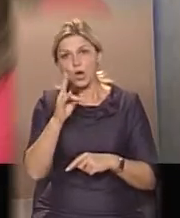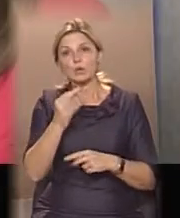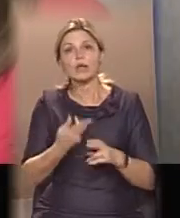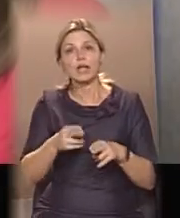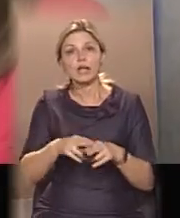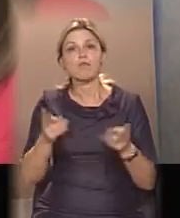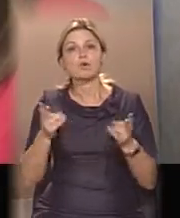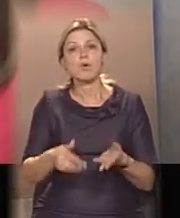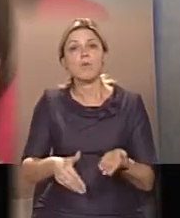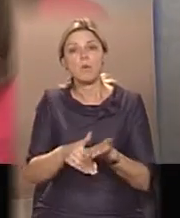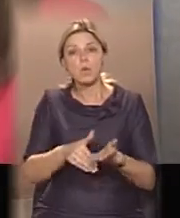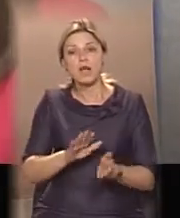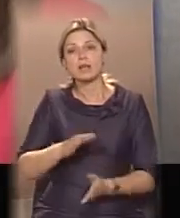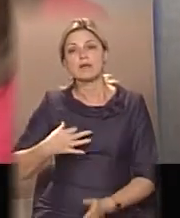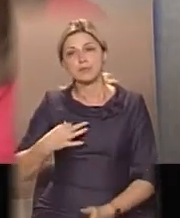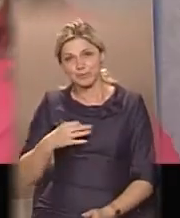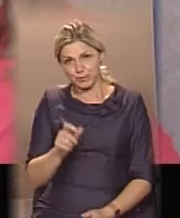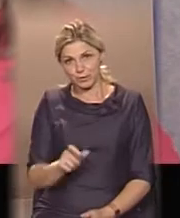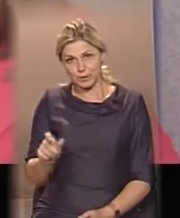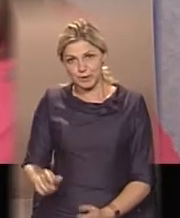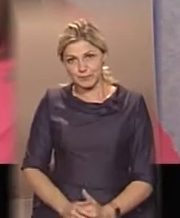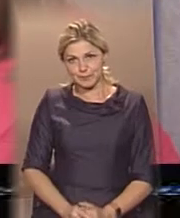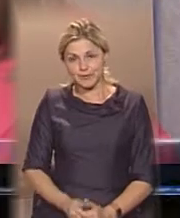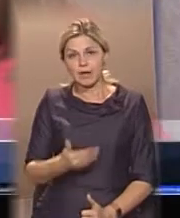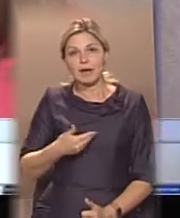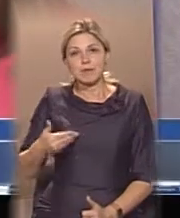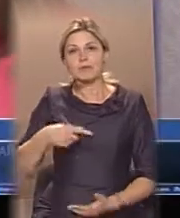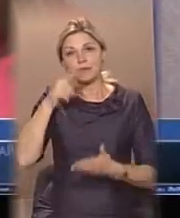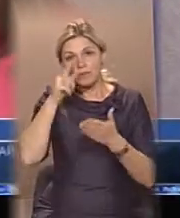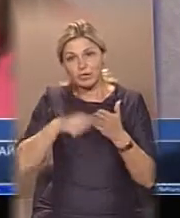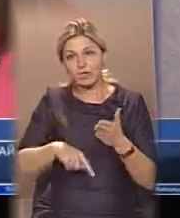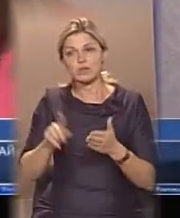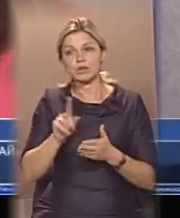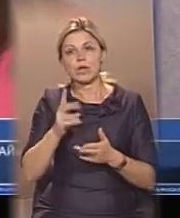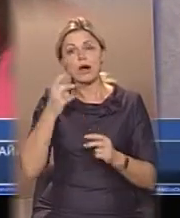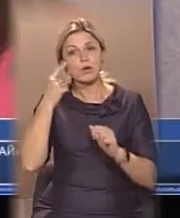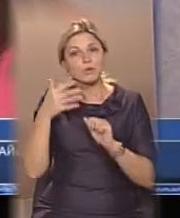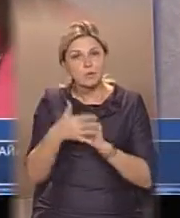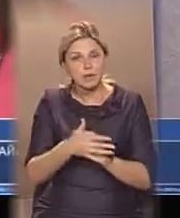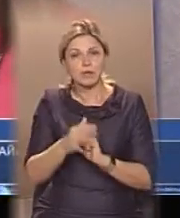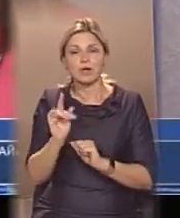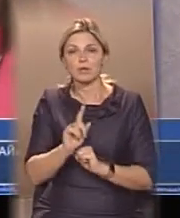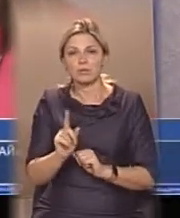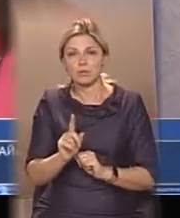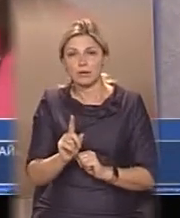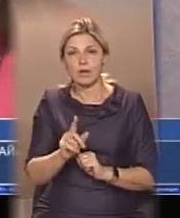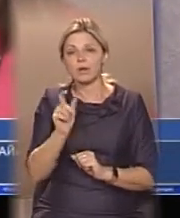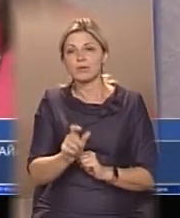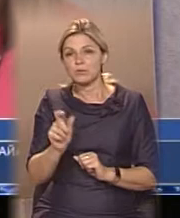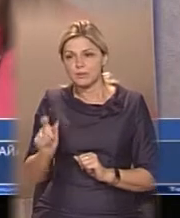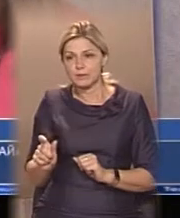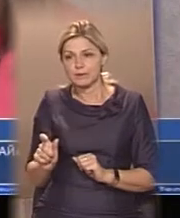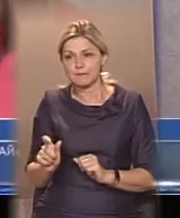потрібна допомога небайдужих людей. «Ми сподіваємось на допомогу, ми сподіваємось на розуміння, на те, що люди,